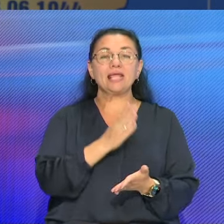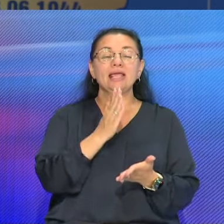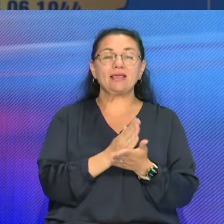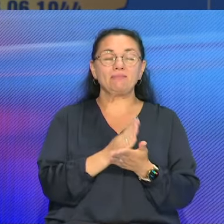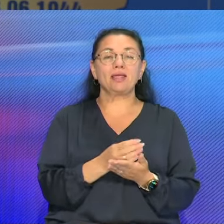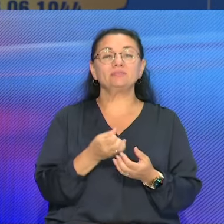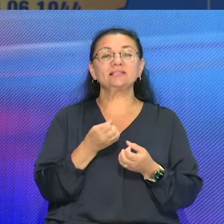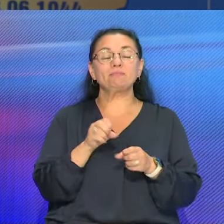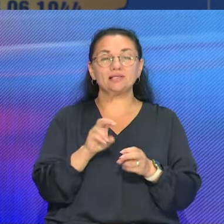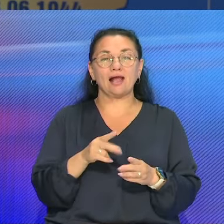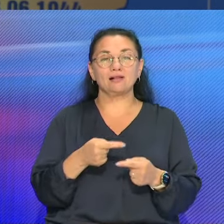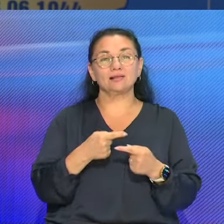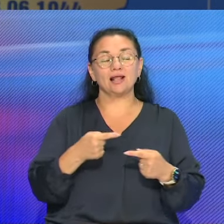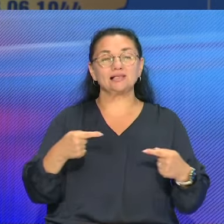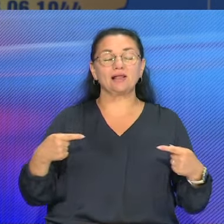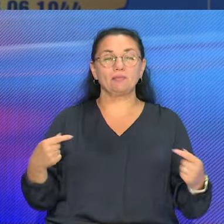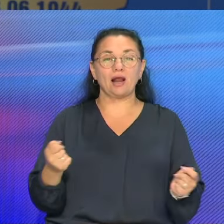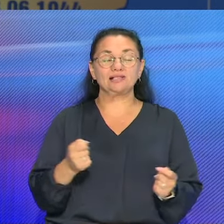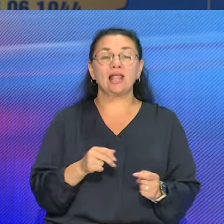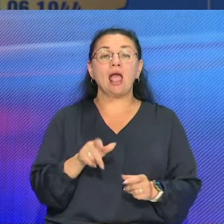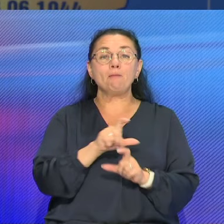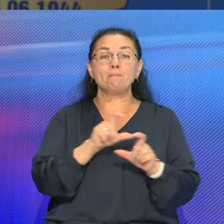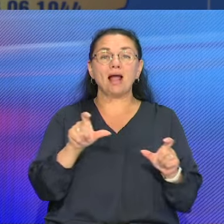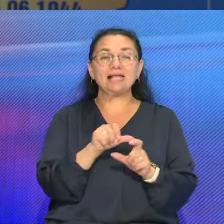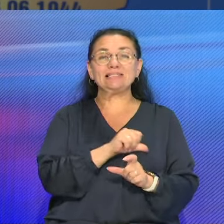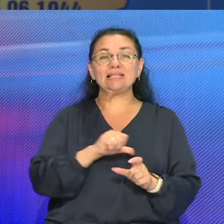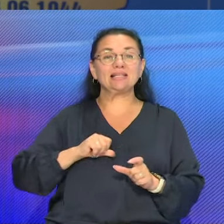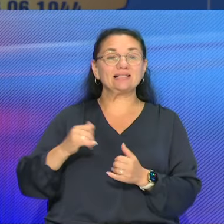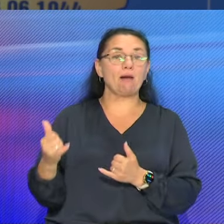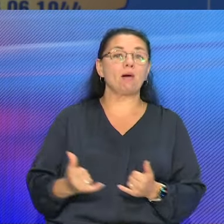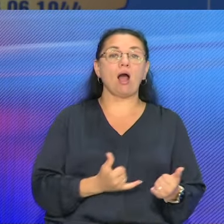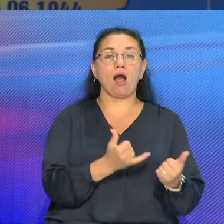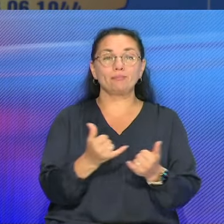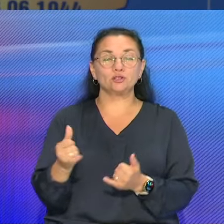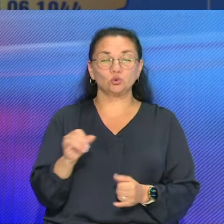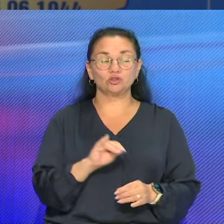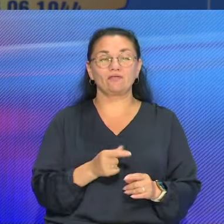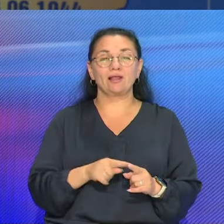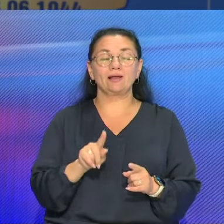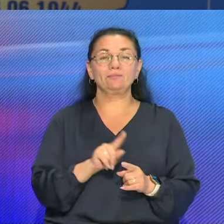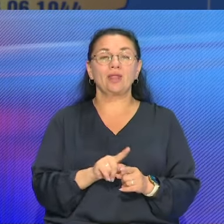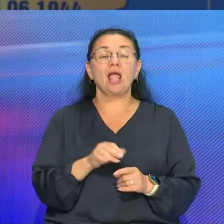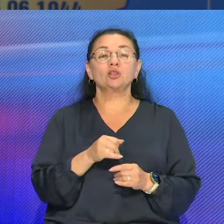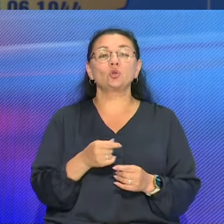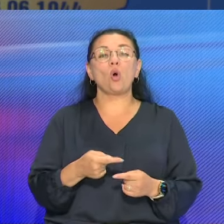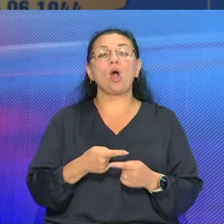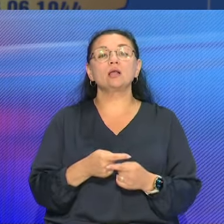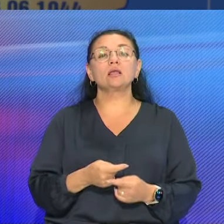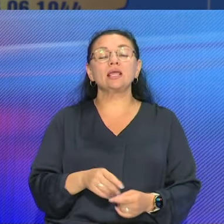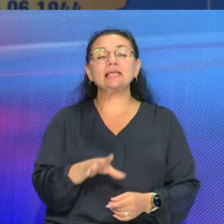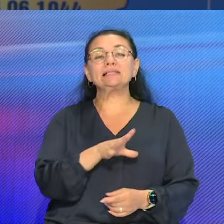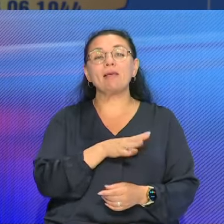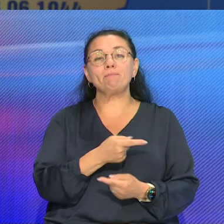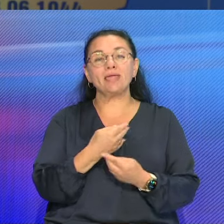и магазины самообслуживания. От дефицита до изобилия товаров на полке.